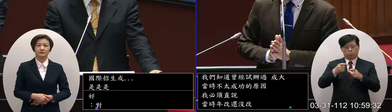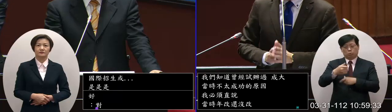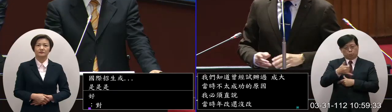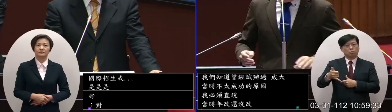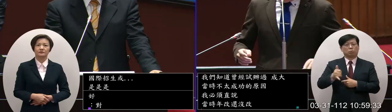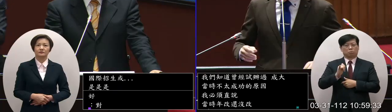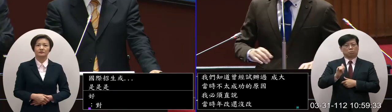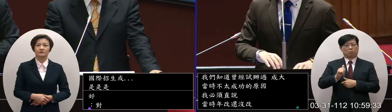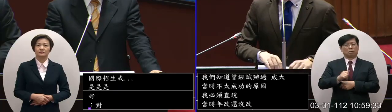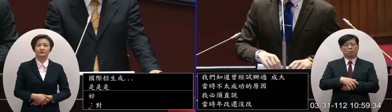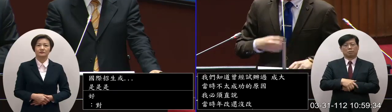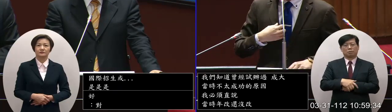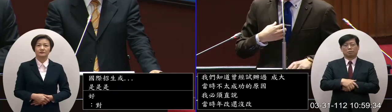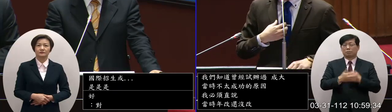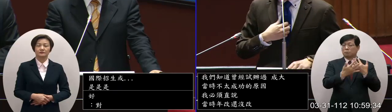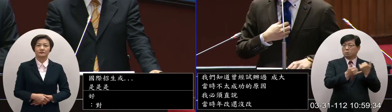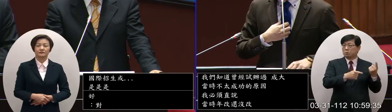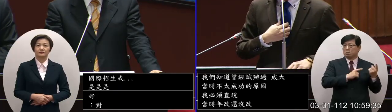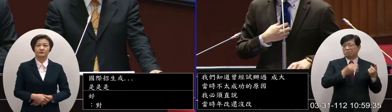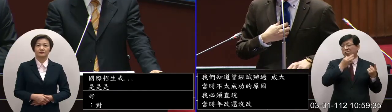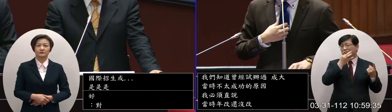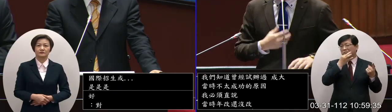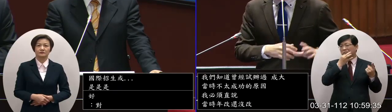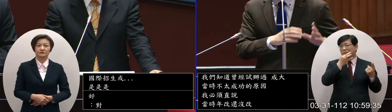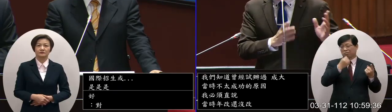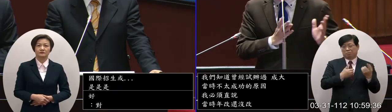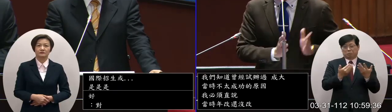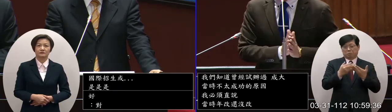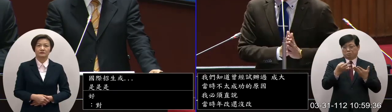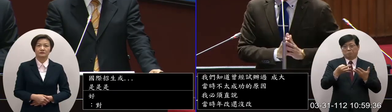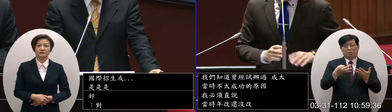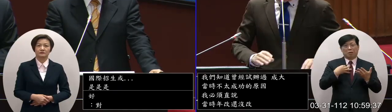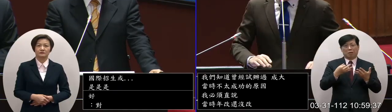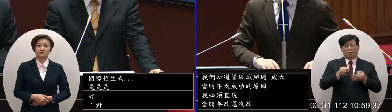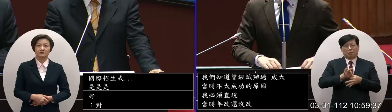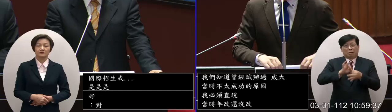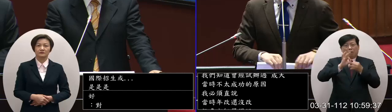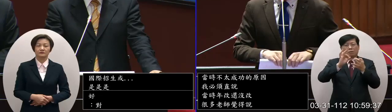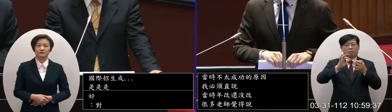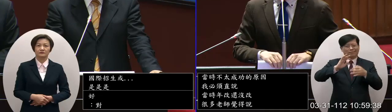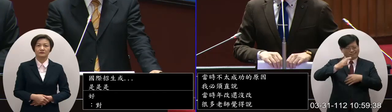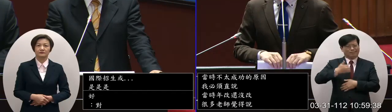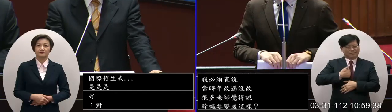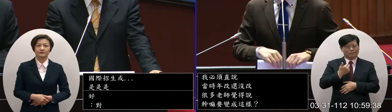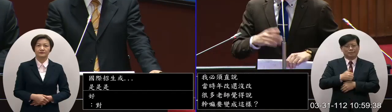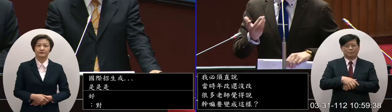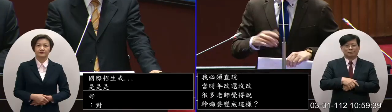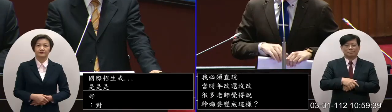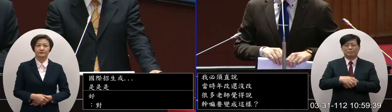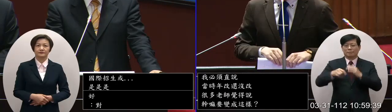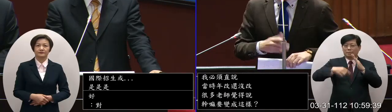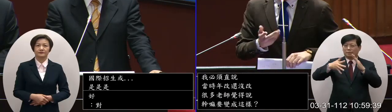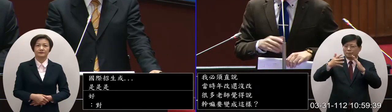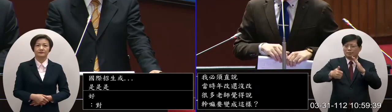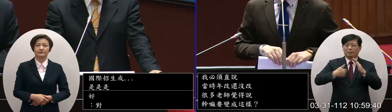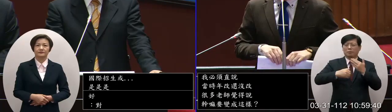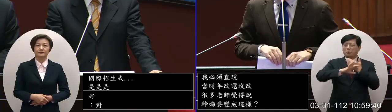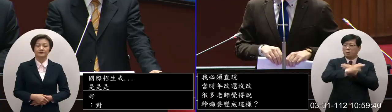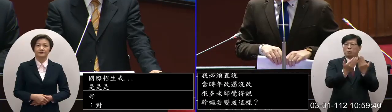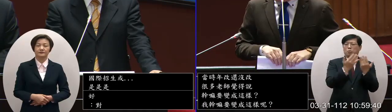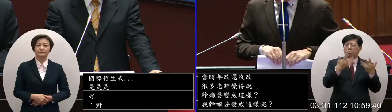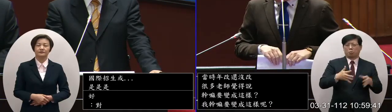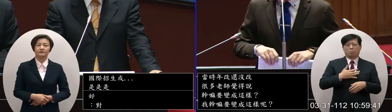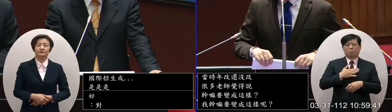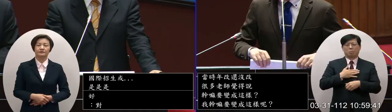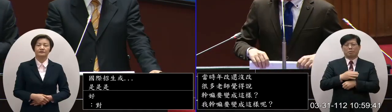員也不錯那學生當然是怕學費會太那個可是實際上當然院長國外也求學